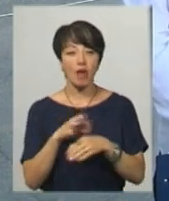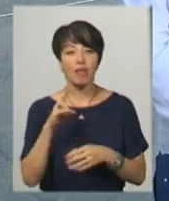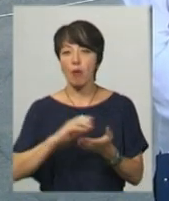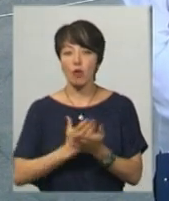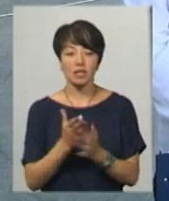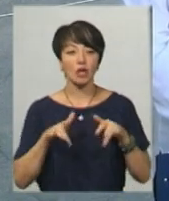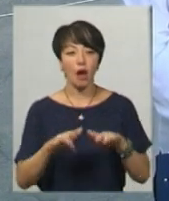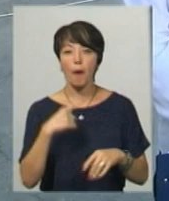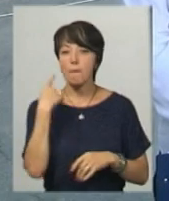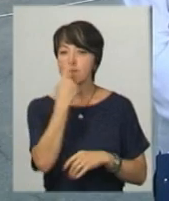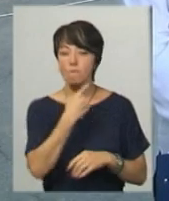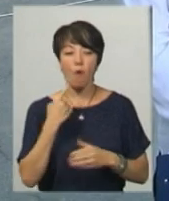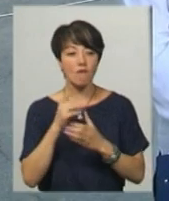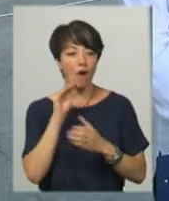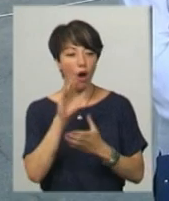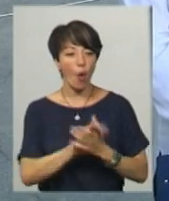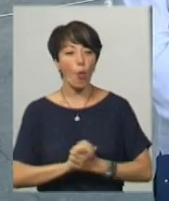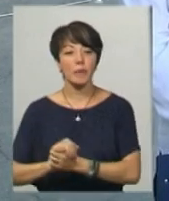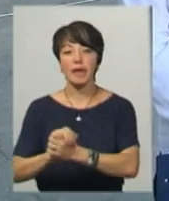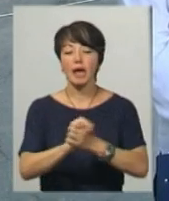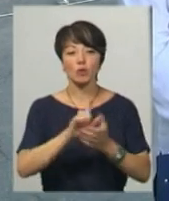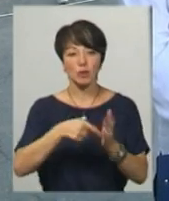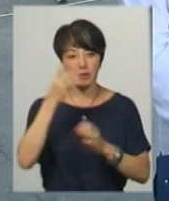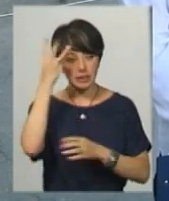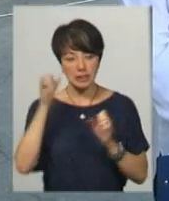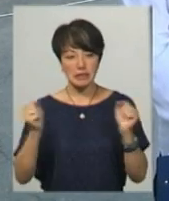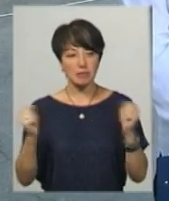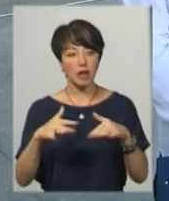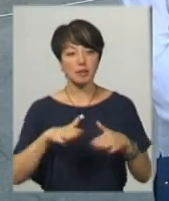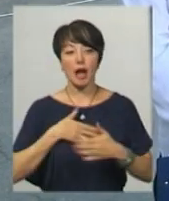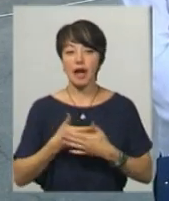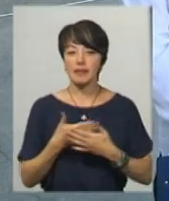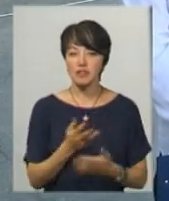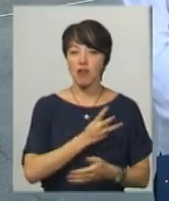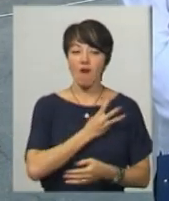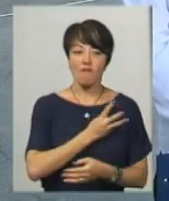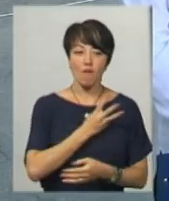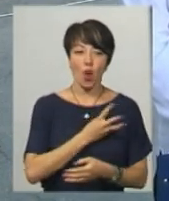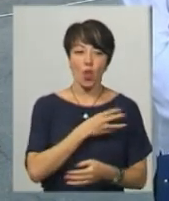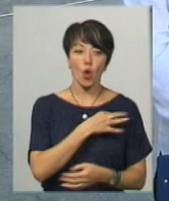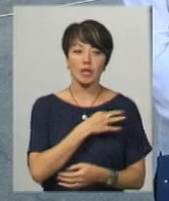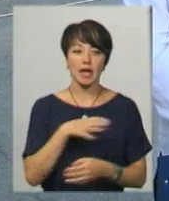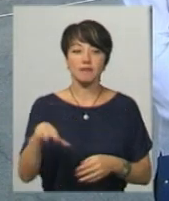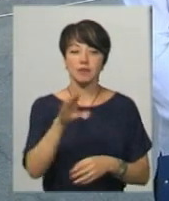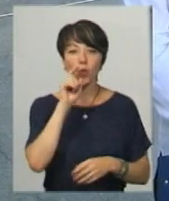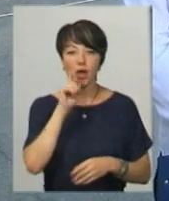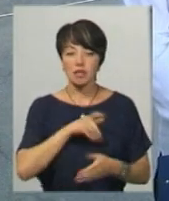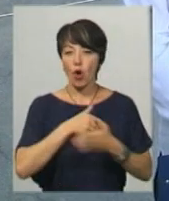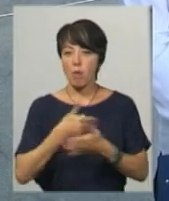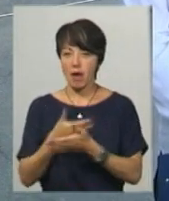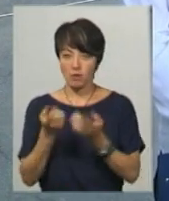«Мова об'єднує Хмельницький» Тут зібралися гостеві активісти та волонтери з українських молодіжних та громадських